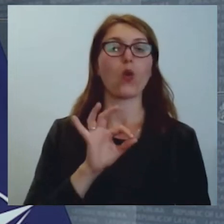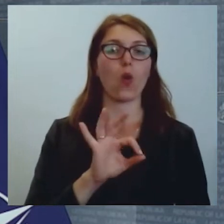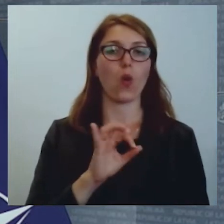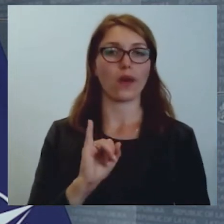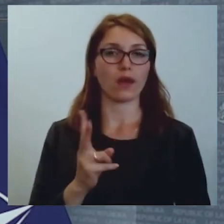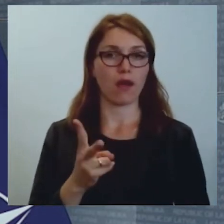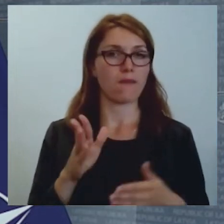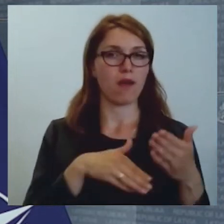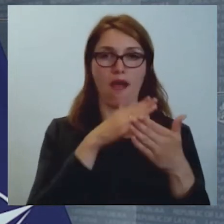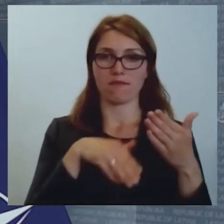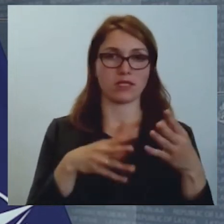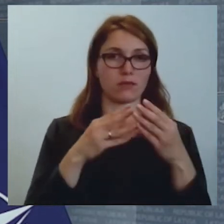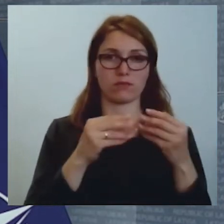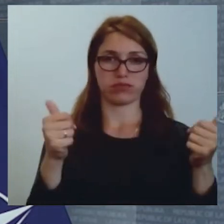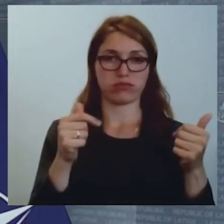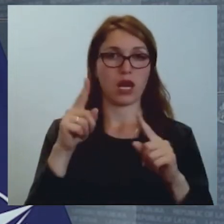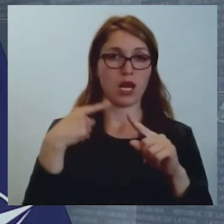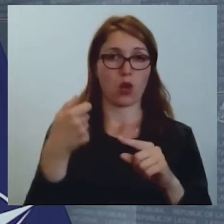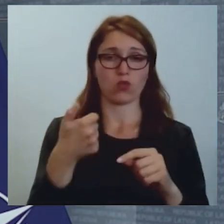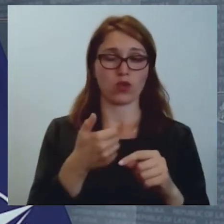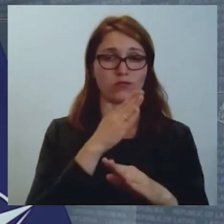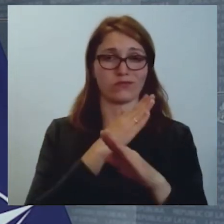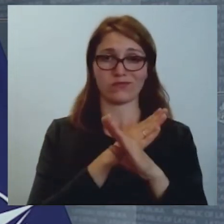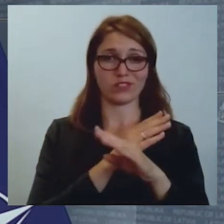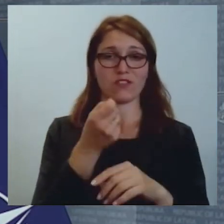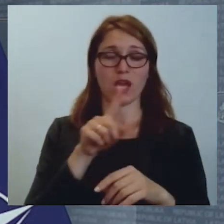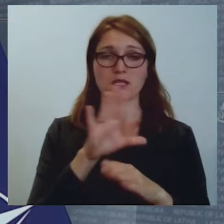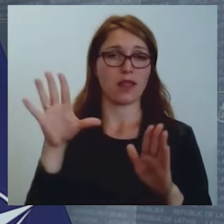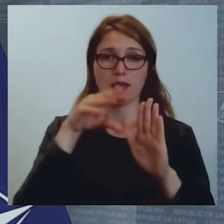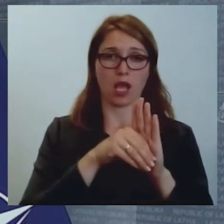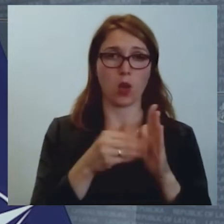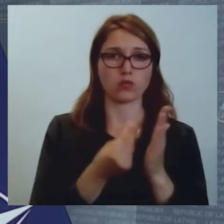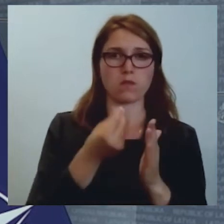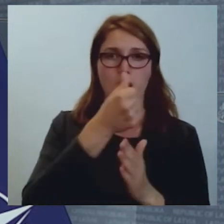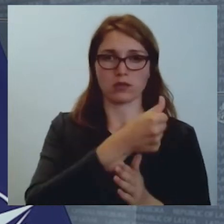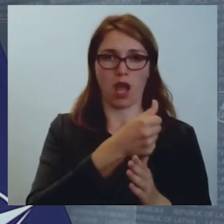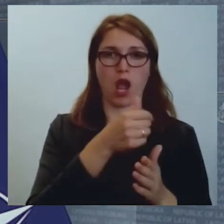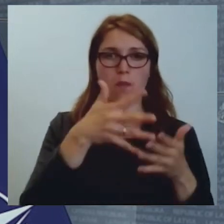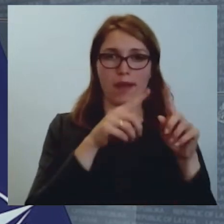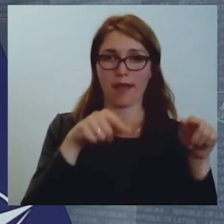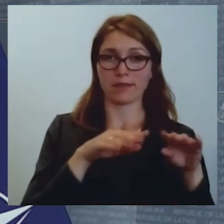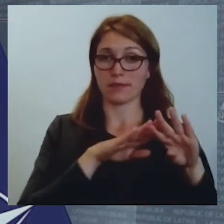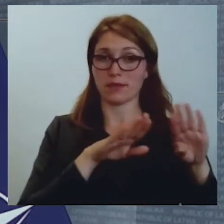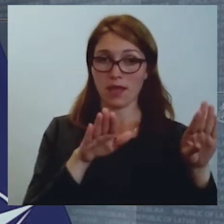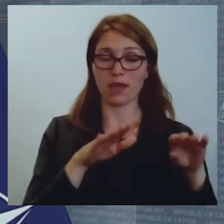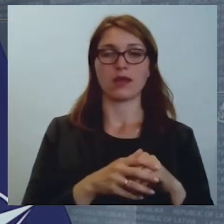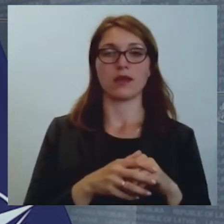aiziet nebūtībā un vairs netiek iekļauts maksājumos un tiek sekts no